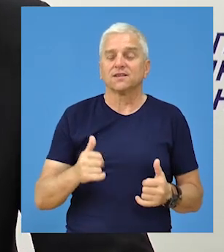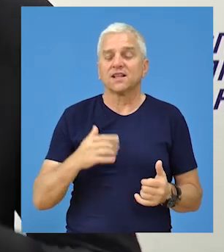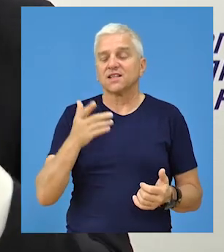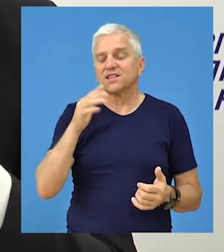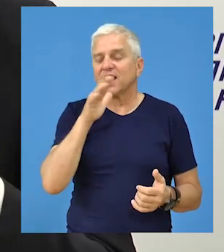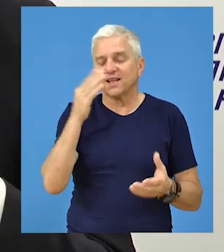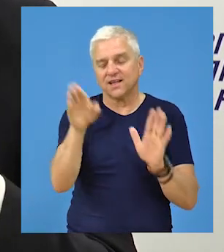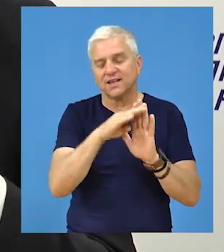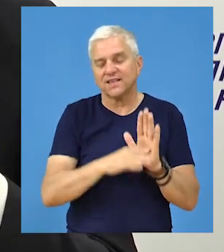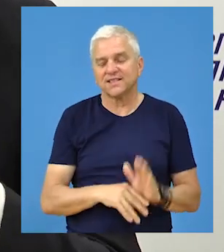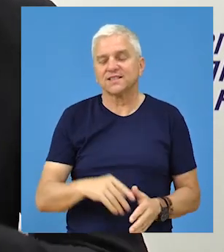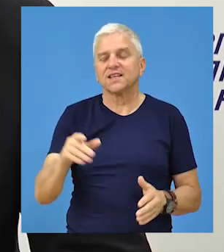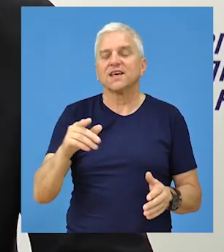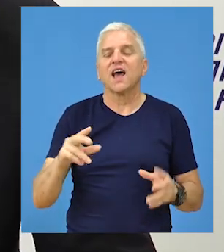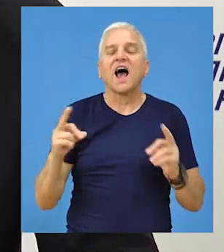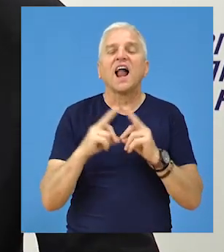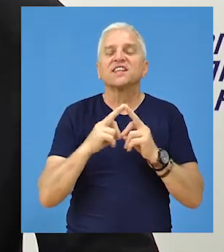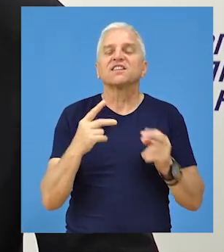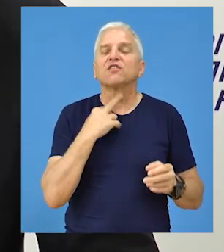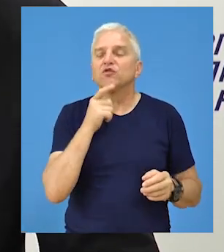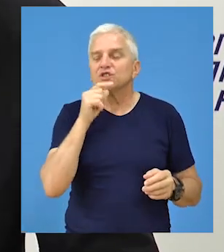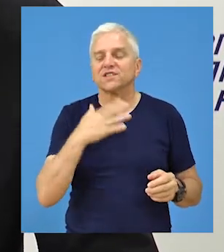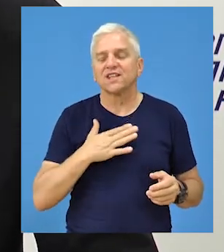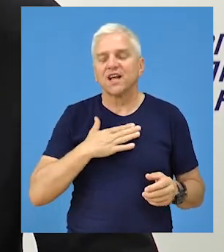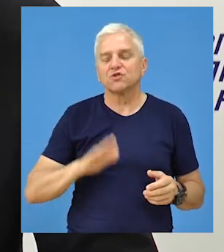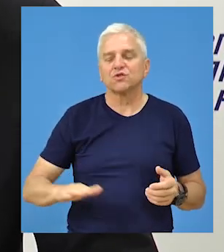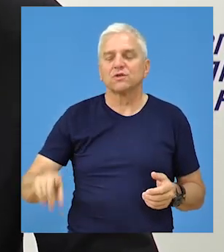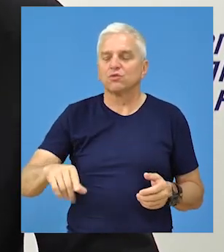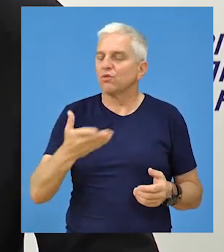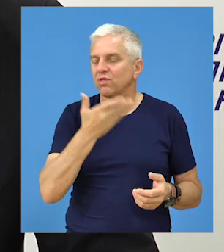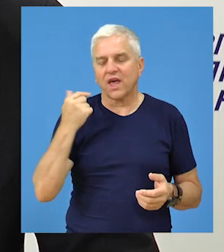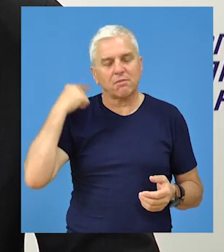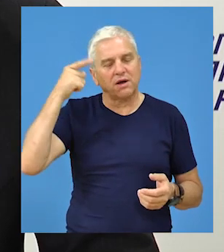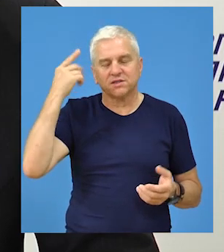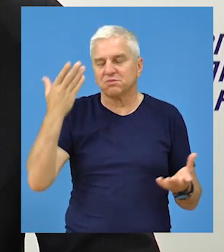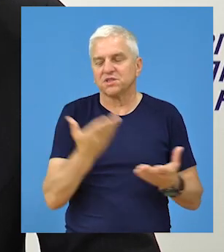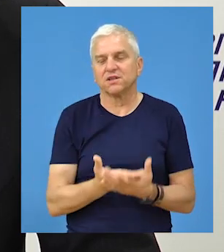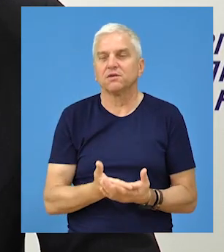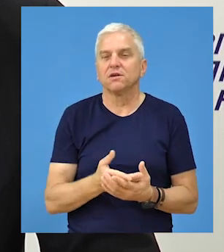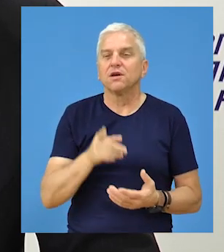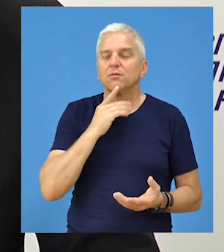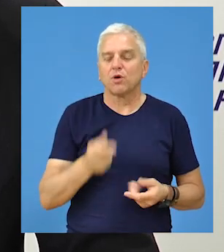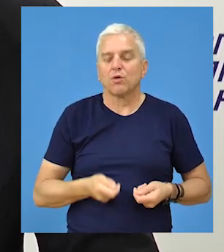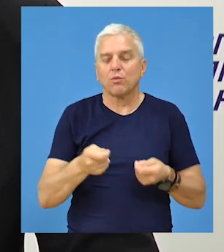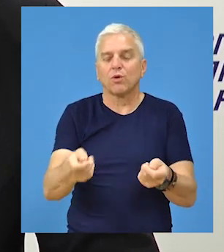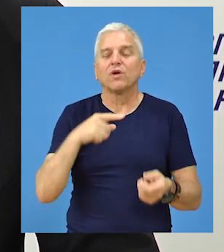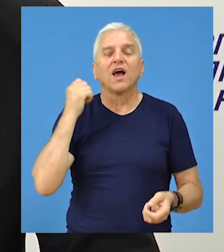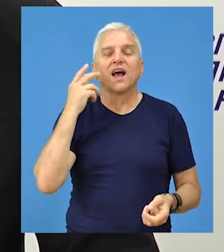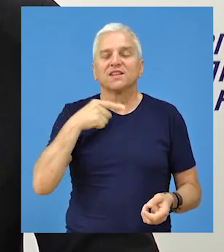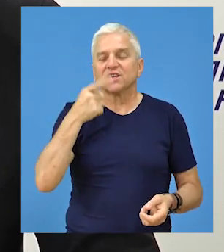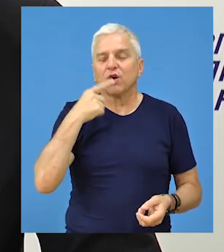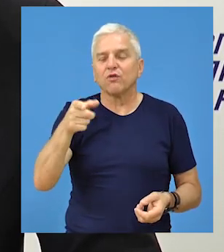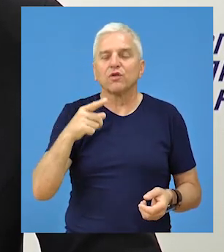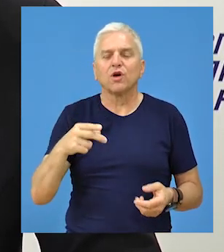sa naše liste, Aleksandar Vučić za našu decu. Mislim da tu nema nikakvih nedomica i mislim da kada sam govorio o